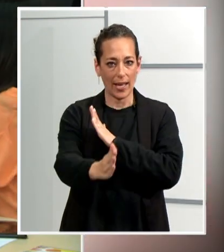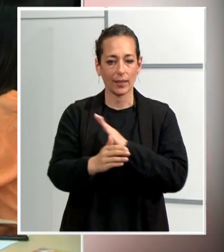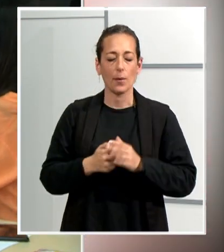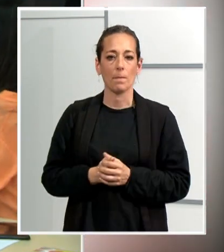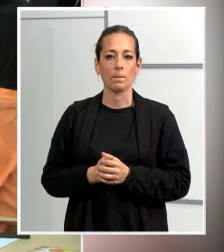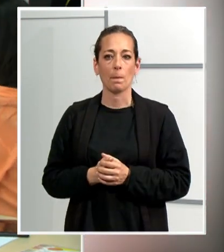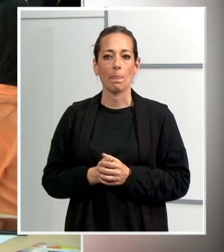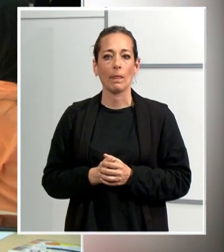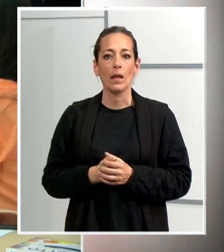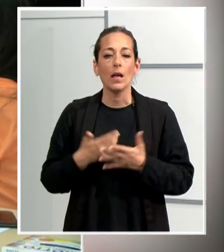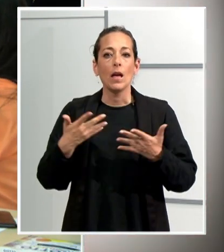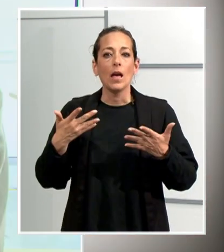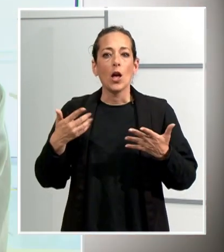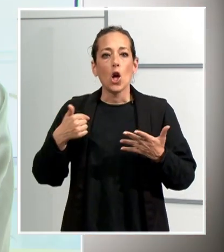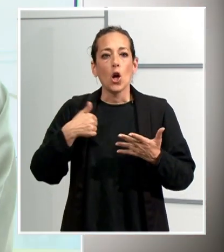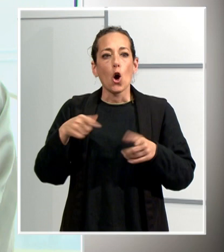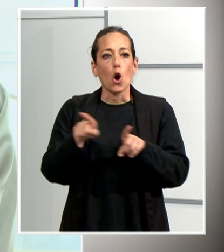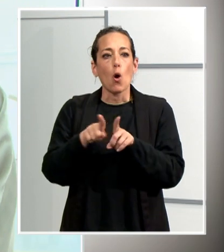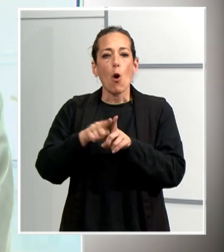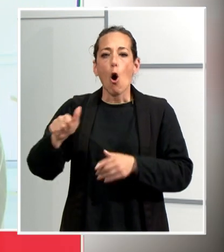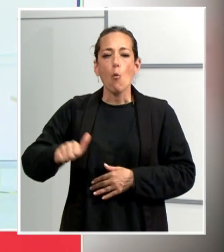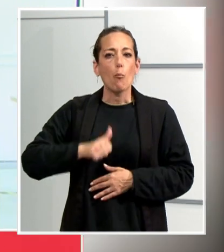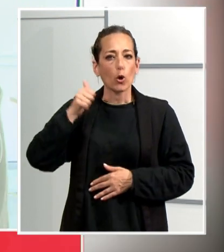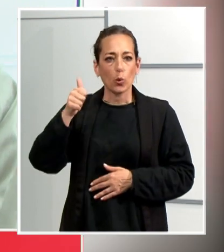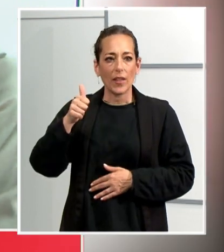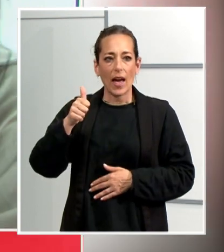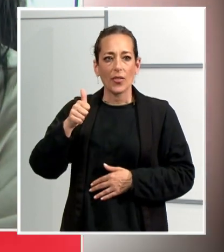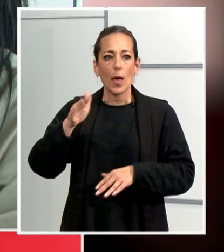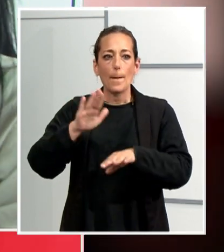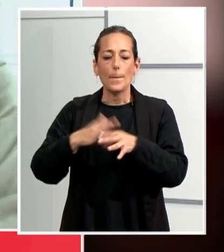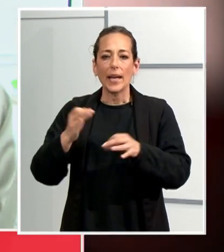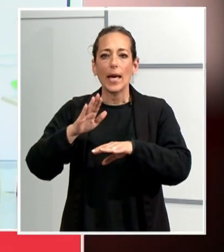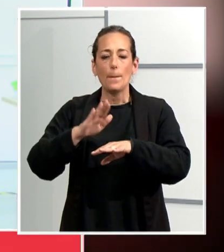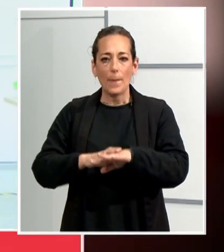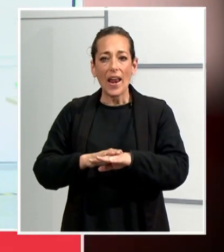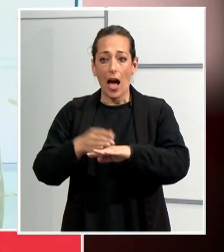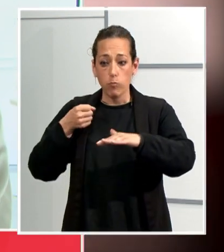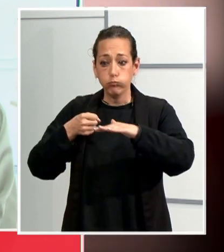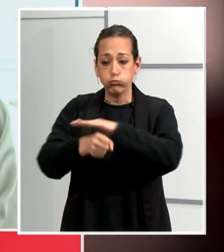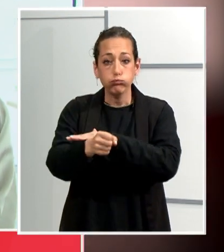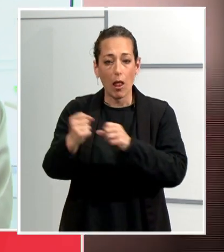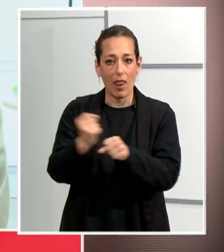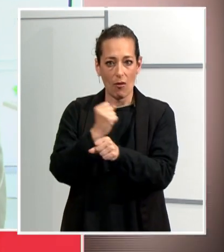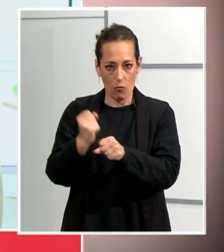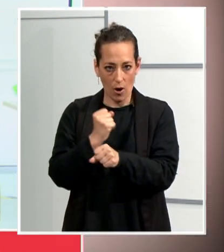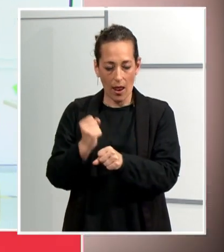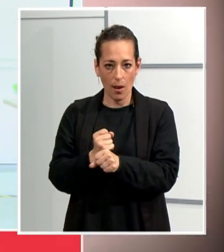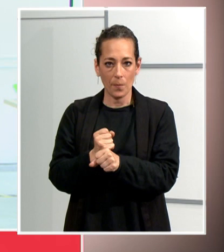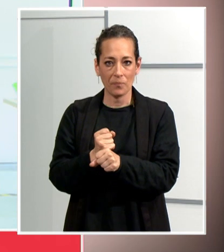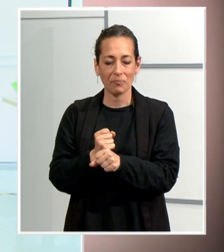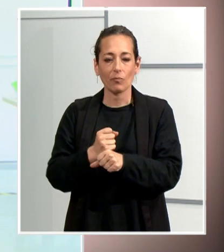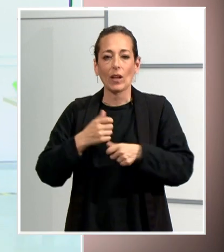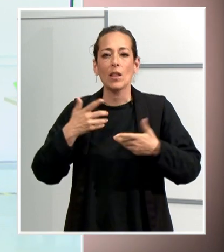presentaron el prelaboral com una oportunitat per poder tenir reinserció, obviament, laboral, no? Entonces, estamos